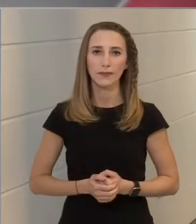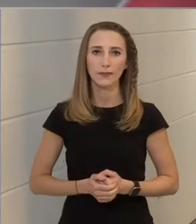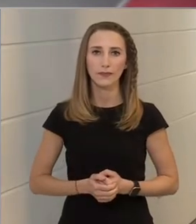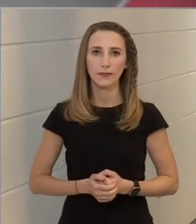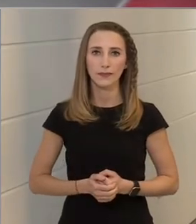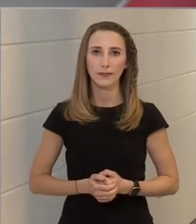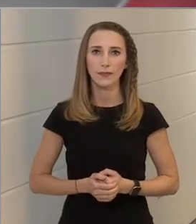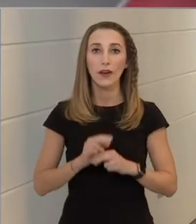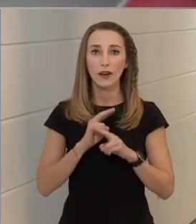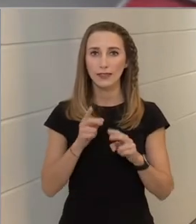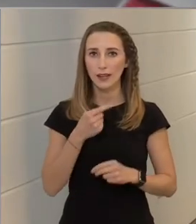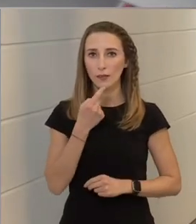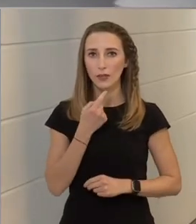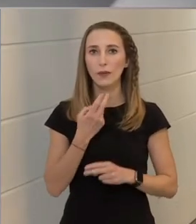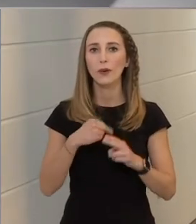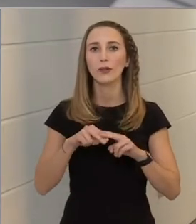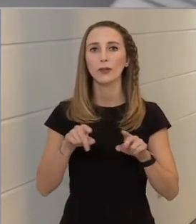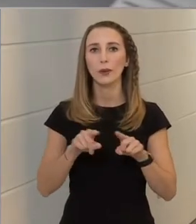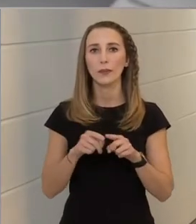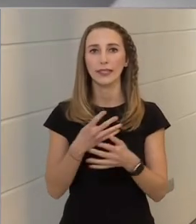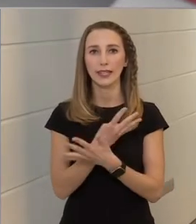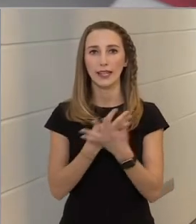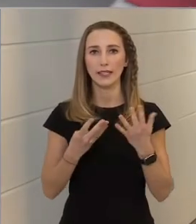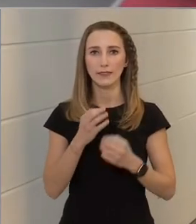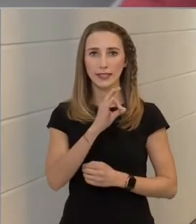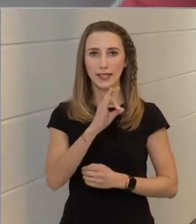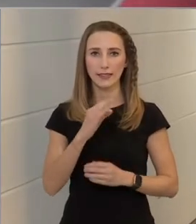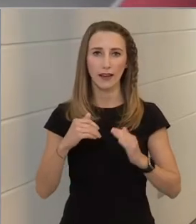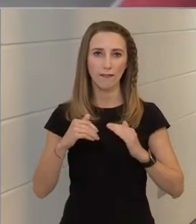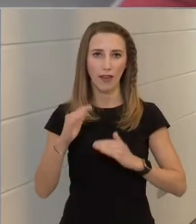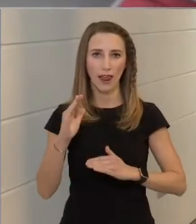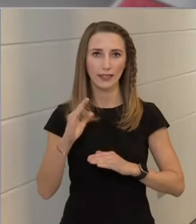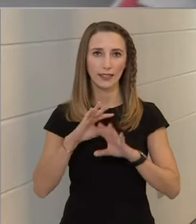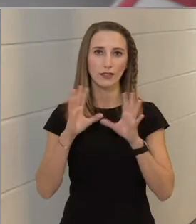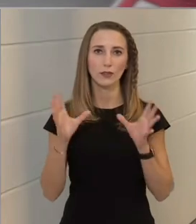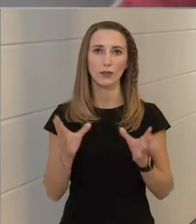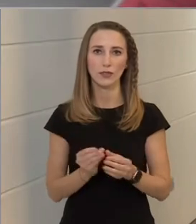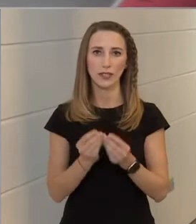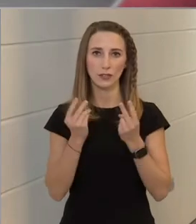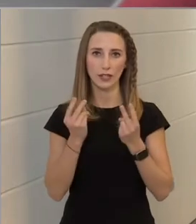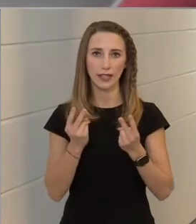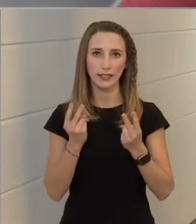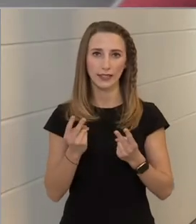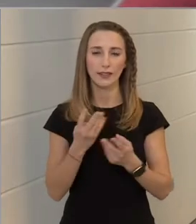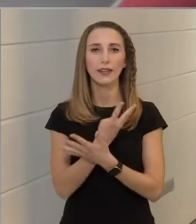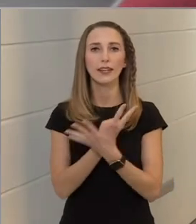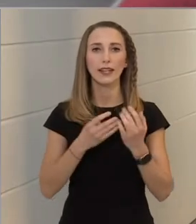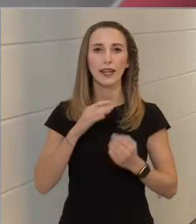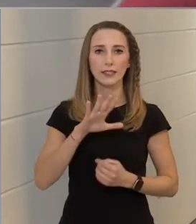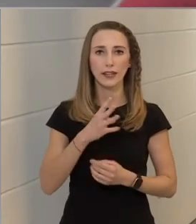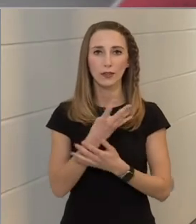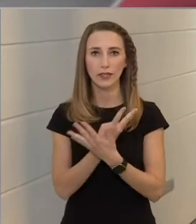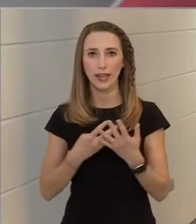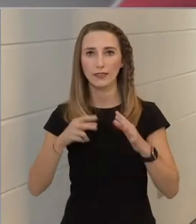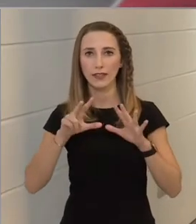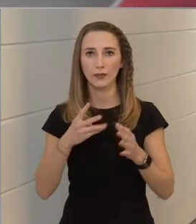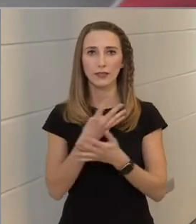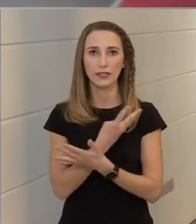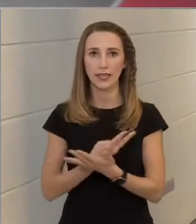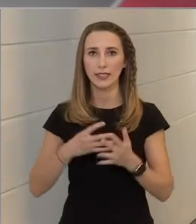Azt kell, mondjam, hogy több mint 90 százalék feletti az összes érték, 95, 98,